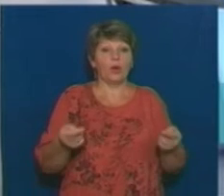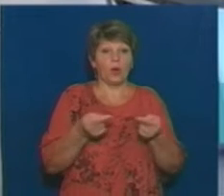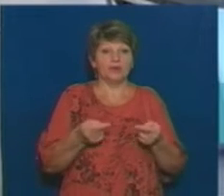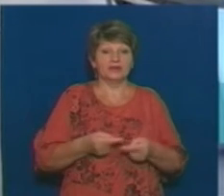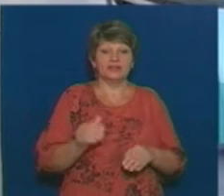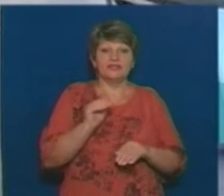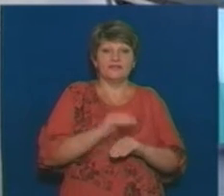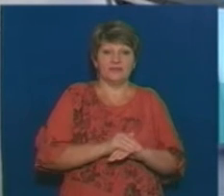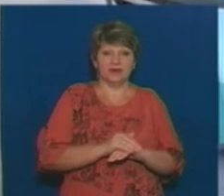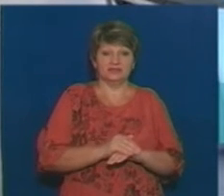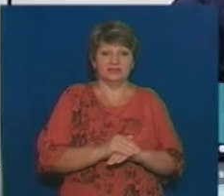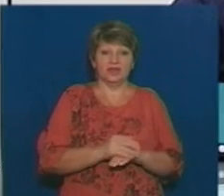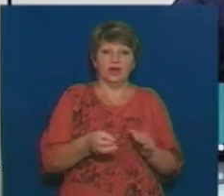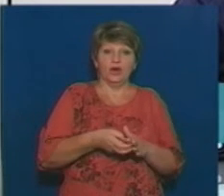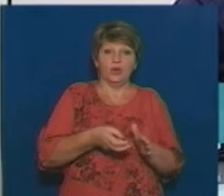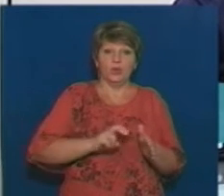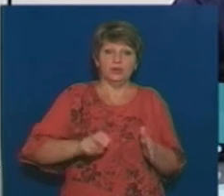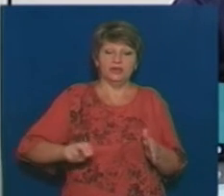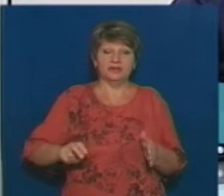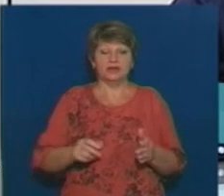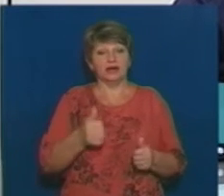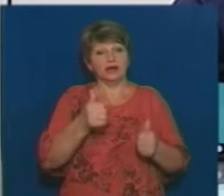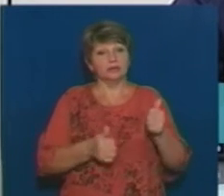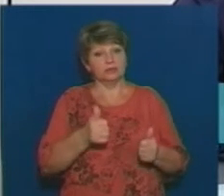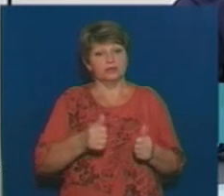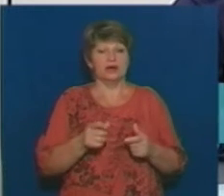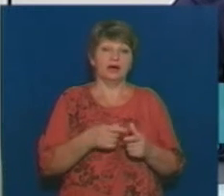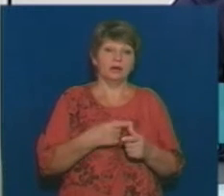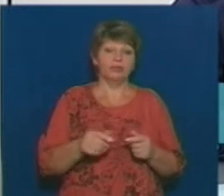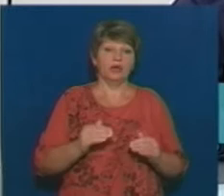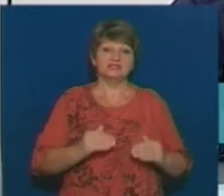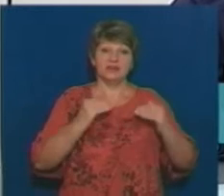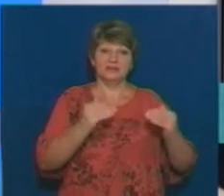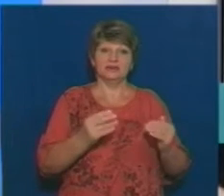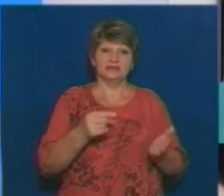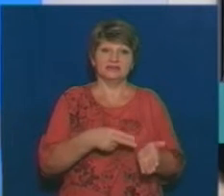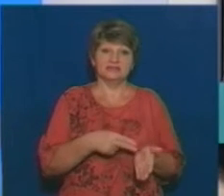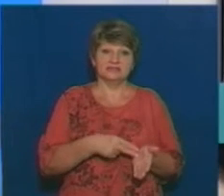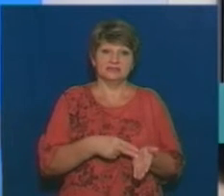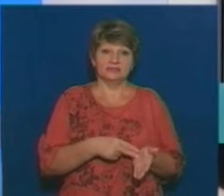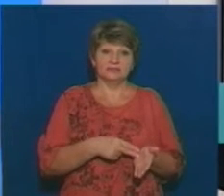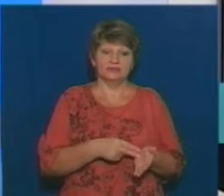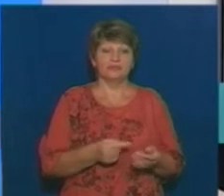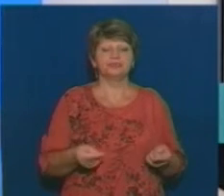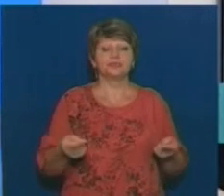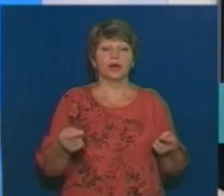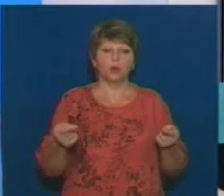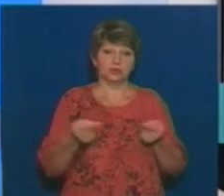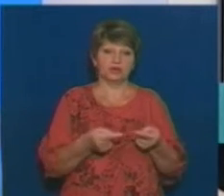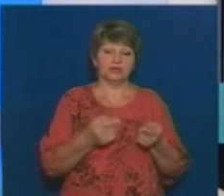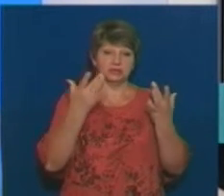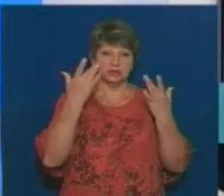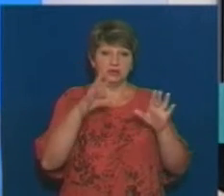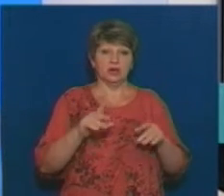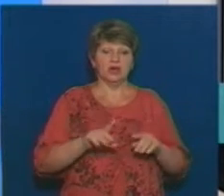якщо говорити так, про уникнення конкуренції і про завищення цін? Можете щось конкретне розповісти? Про уникнення конкуренції, дивіться, конкретний випадок – це те, що